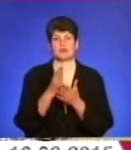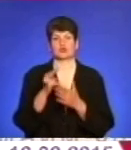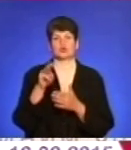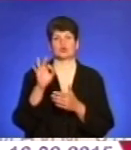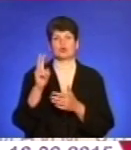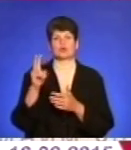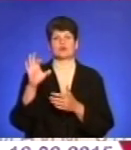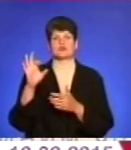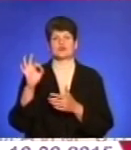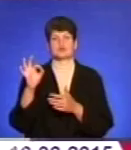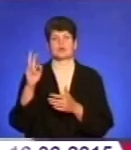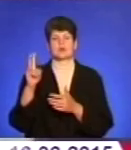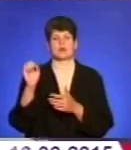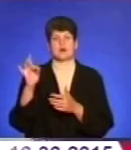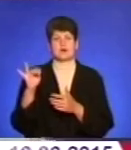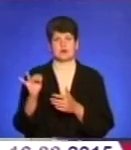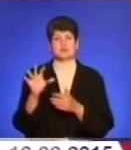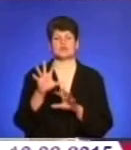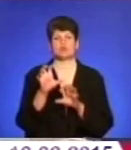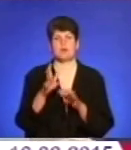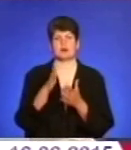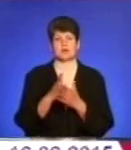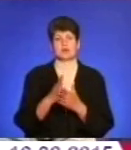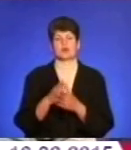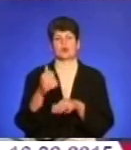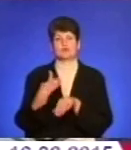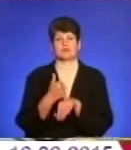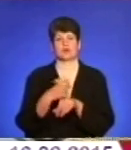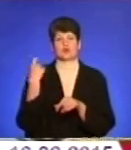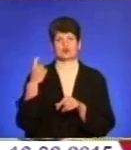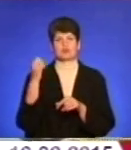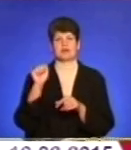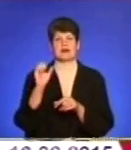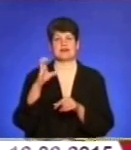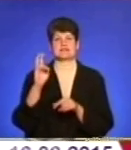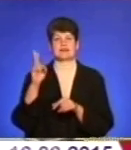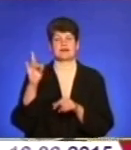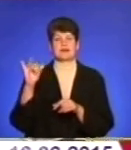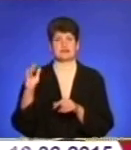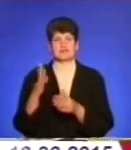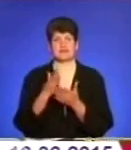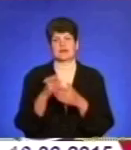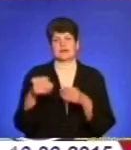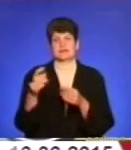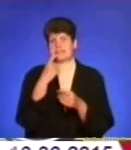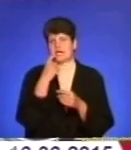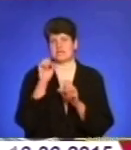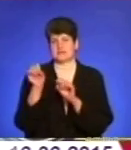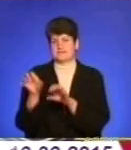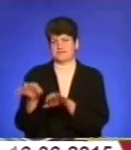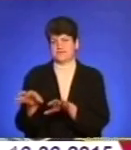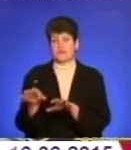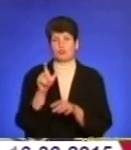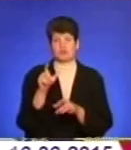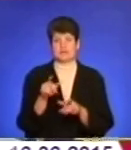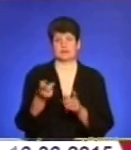тобто собачими аскаридами. Собака є основний господар аскариди і він виділяє яйця. Щоб людина